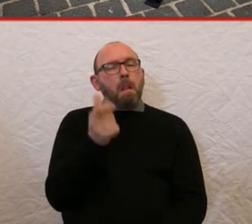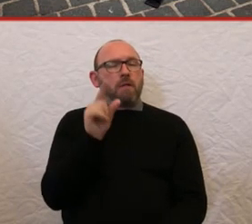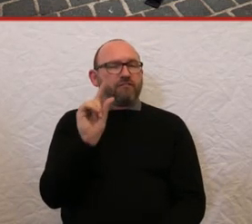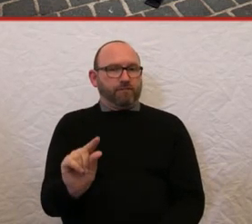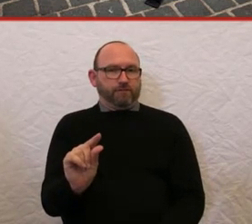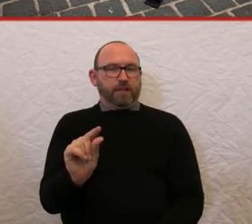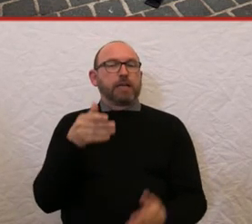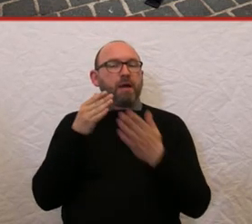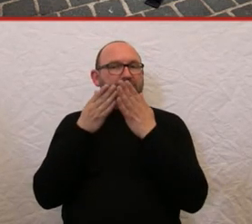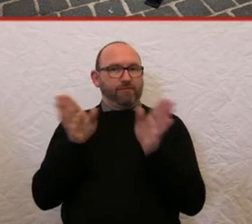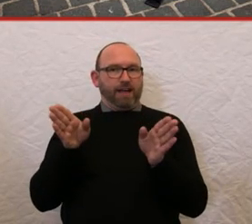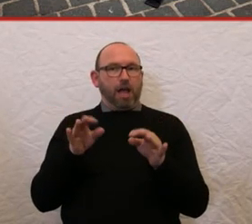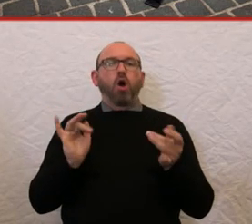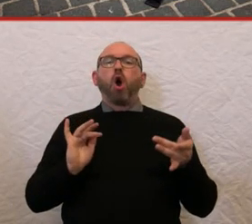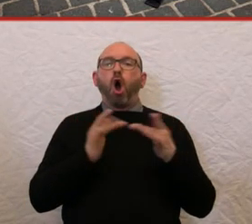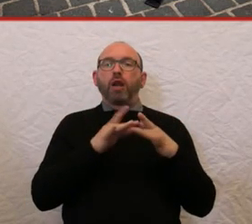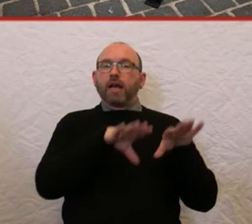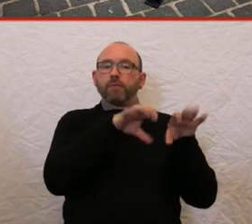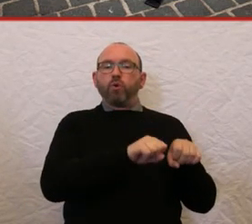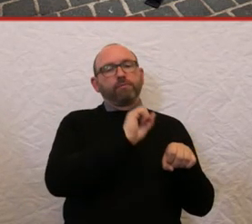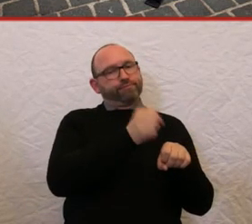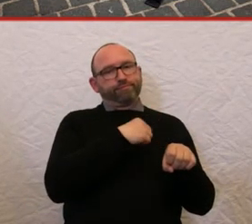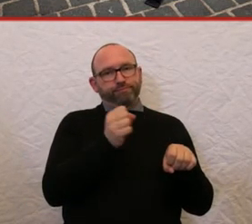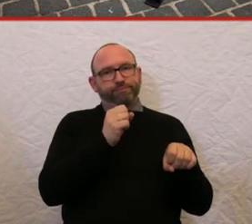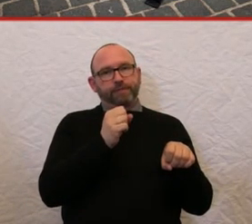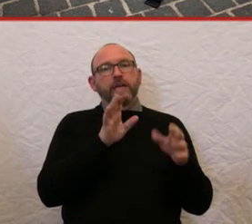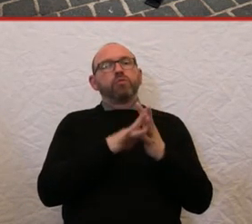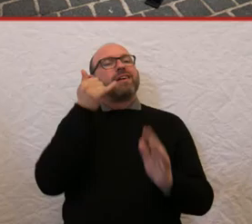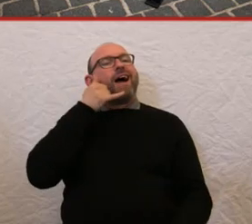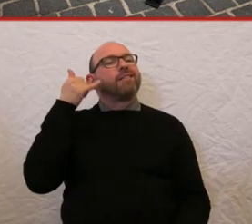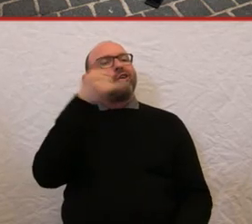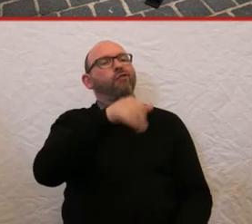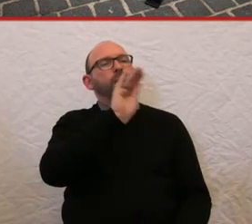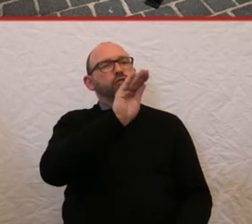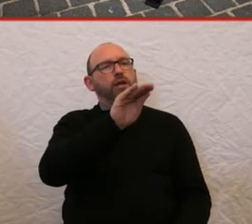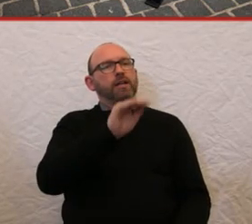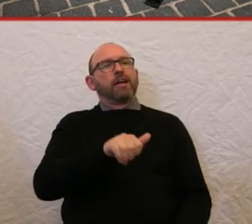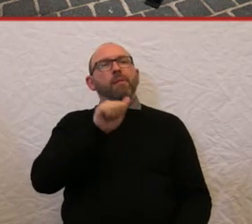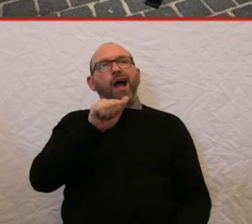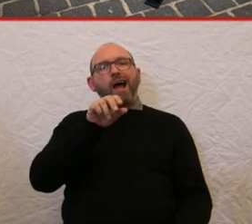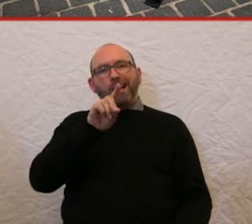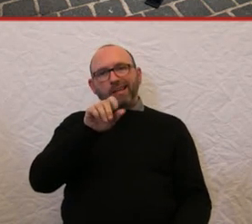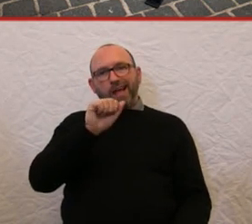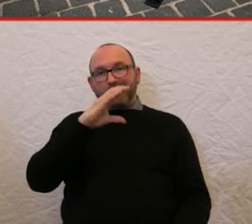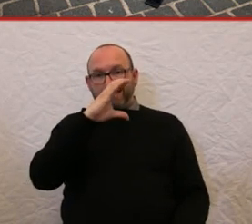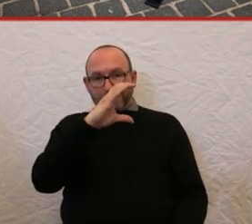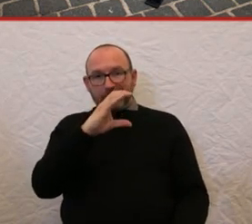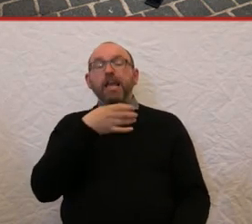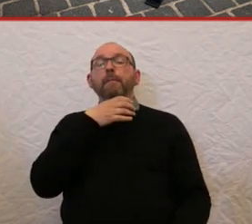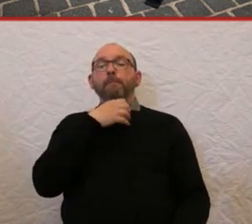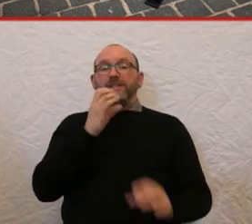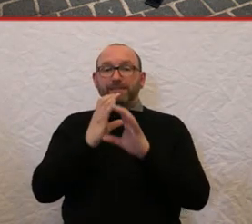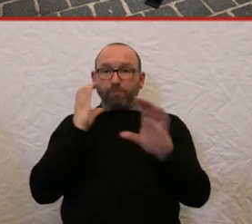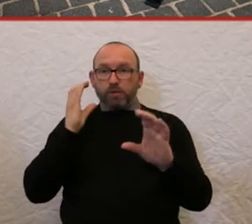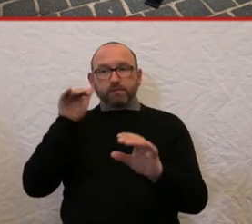Man kann sie online auch nicht buchen, man muss dann bei dieser Hotline anrufen. Ich glaube, der ADAC Postbus ist einer der wenigen, die das überhaupt haben.